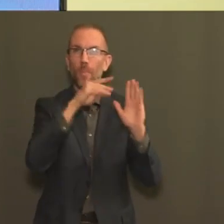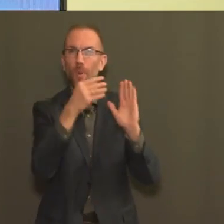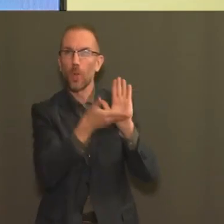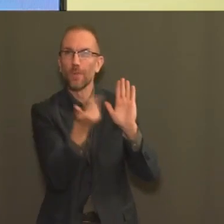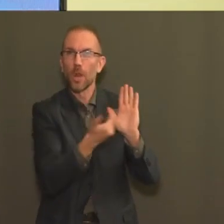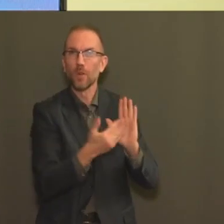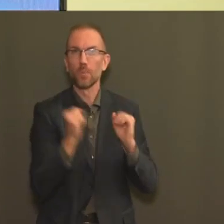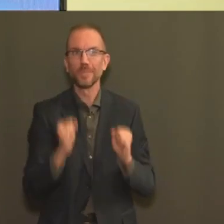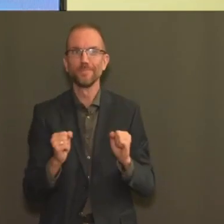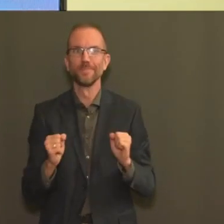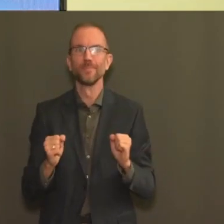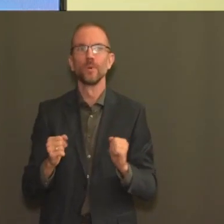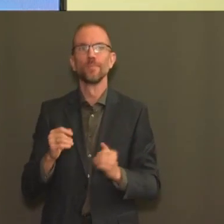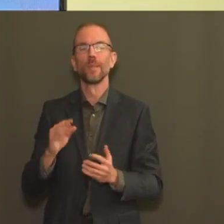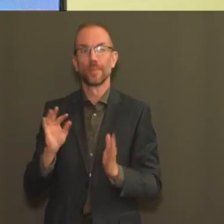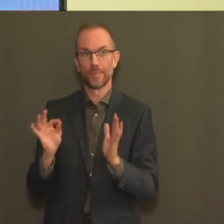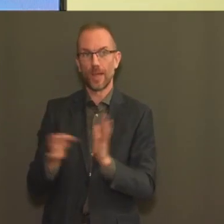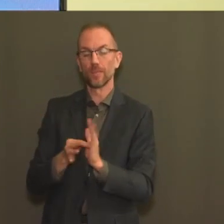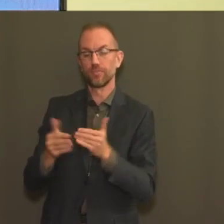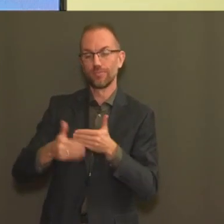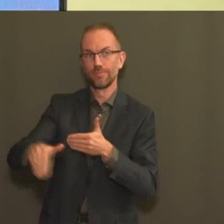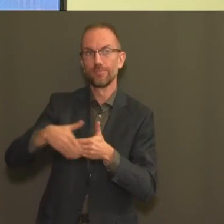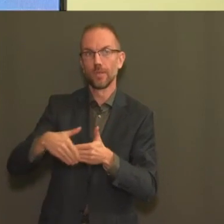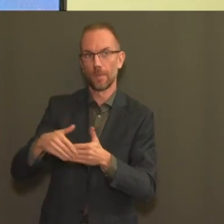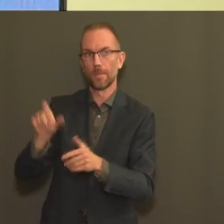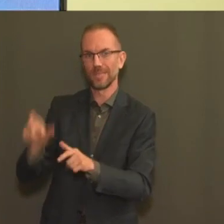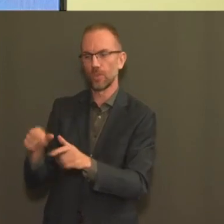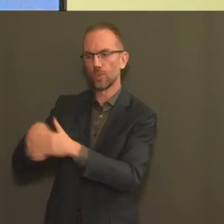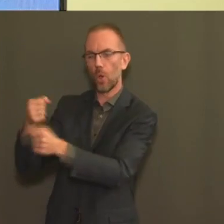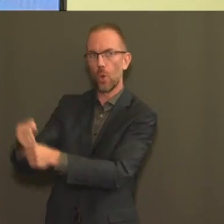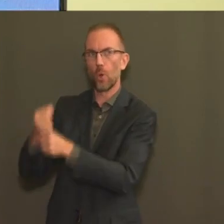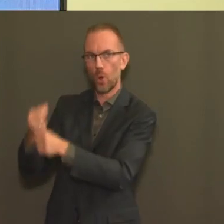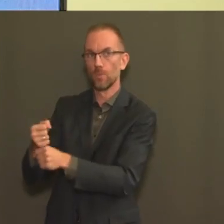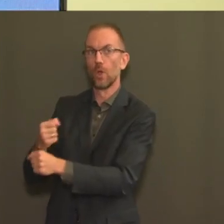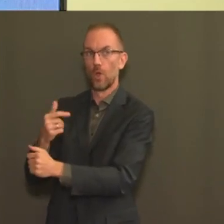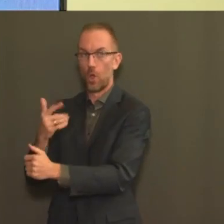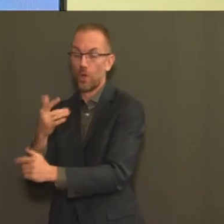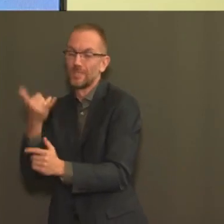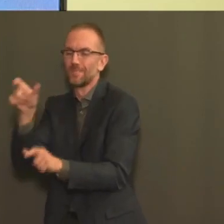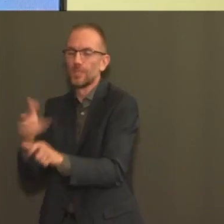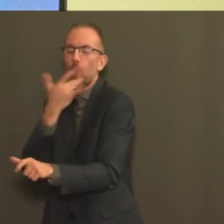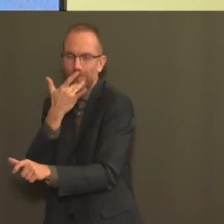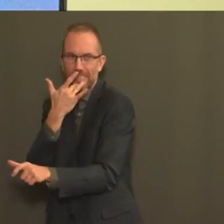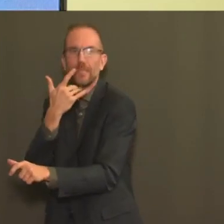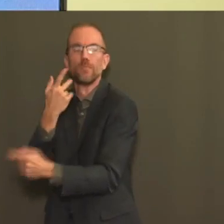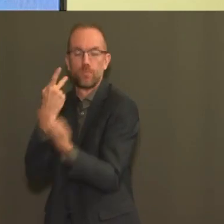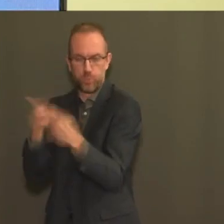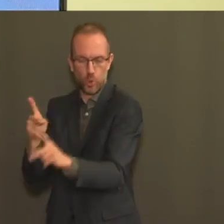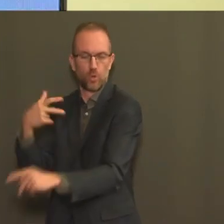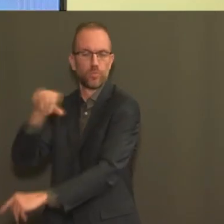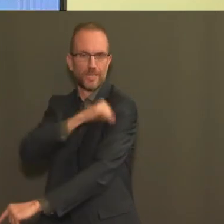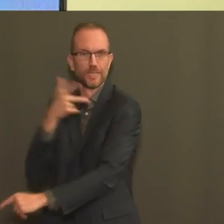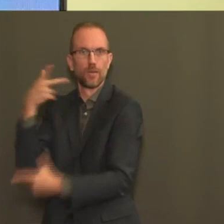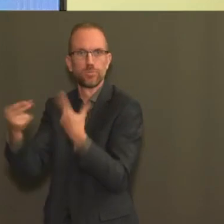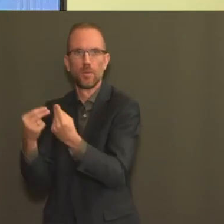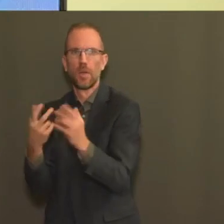Lorsque tous les résidents des maisons de repos qui le désirent, et on voit actuellement que c'est au moins 80-90% d'entre eux, auront